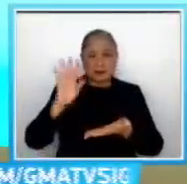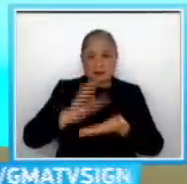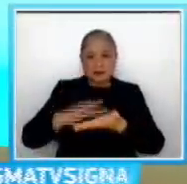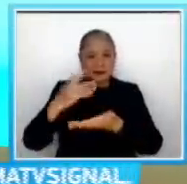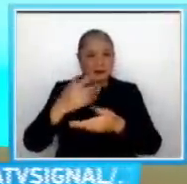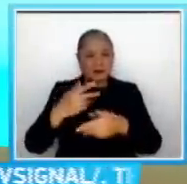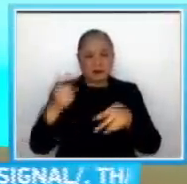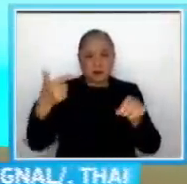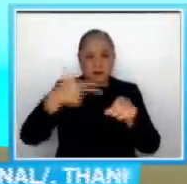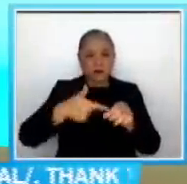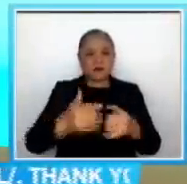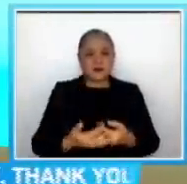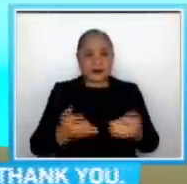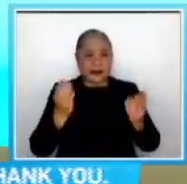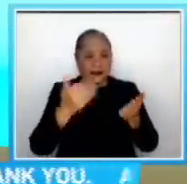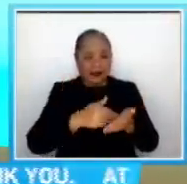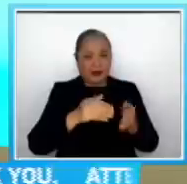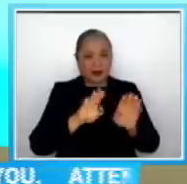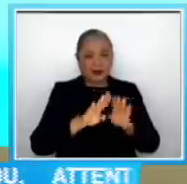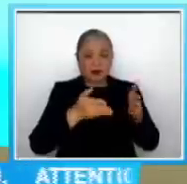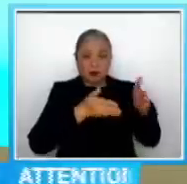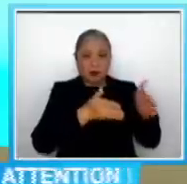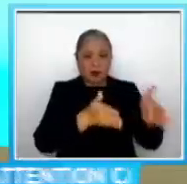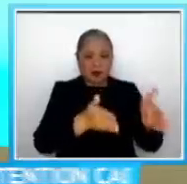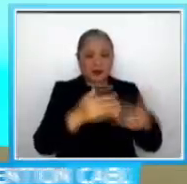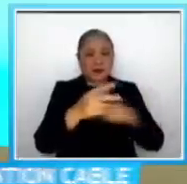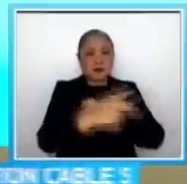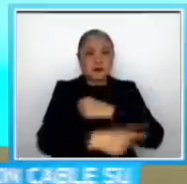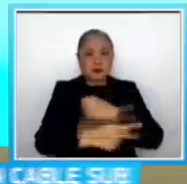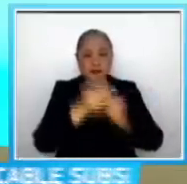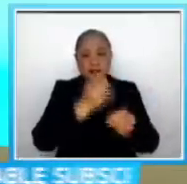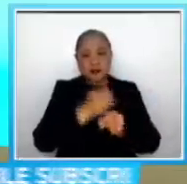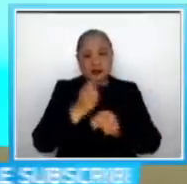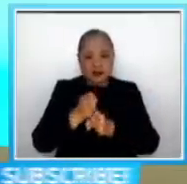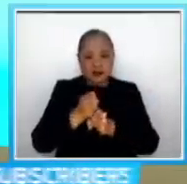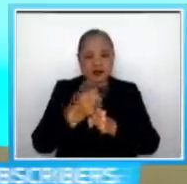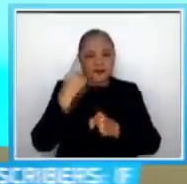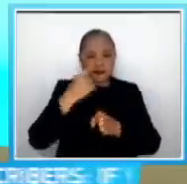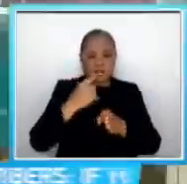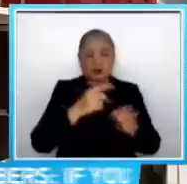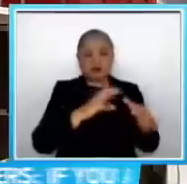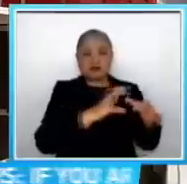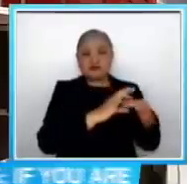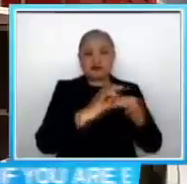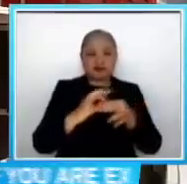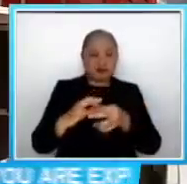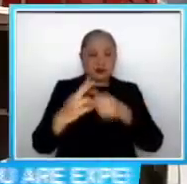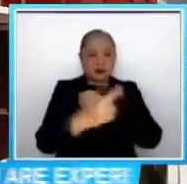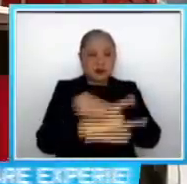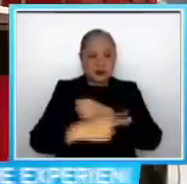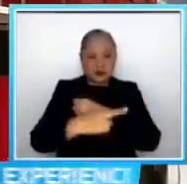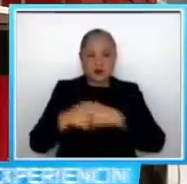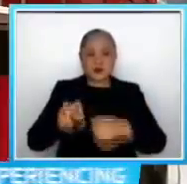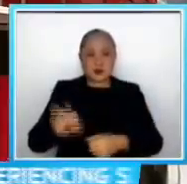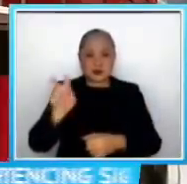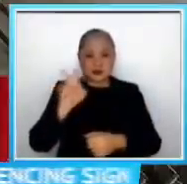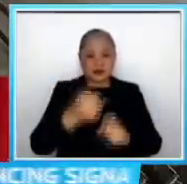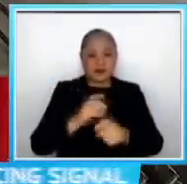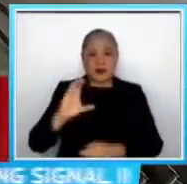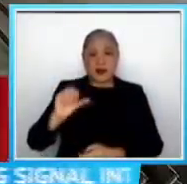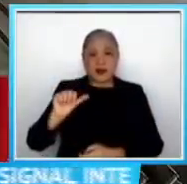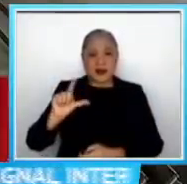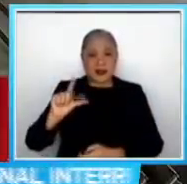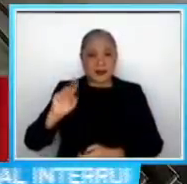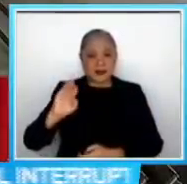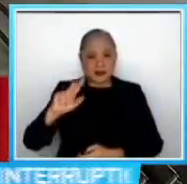Binuksan na muli ang ilang ruta ng provincial buses Para sa inter-regional trips Ang mga galing Calabar Zone at Central Zone Pupwede